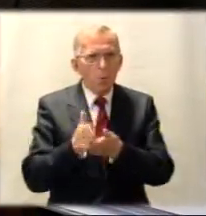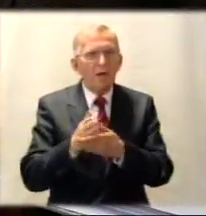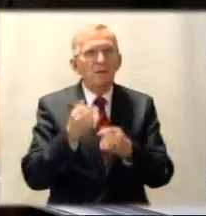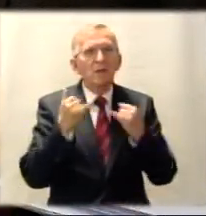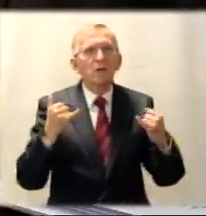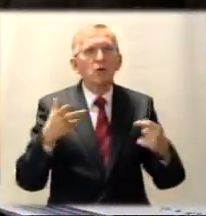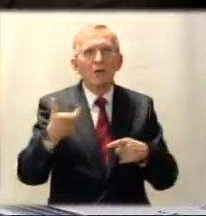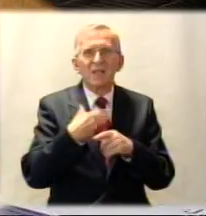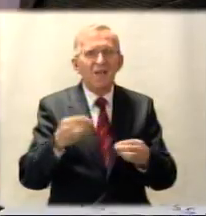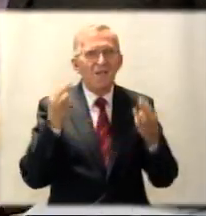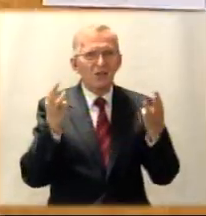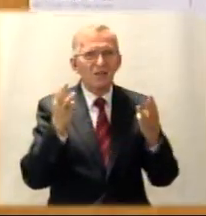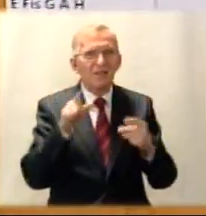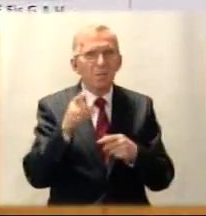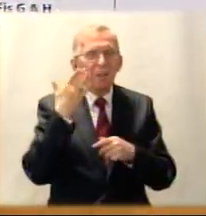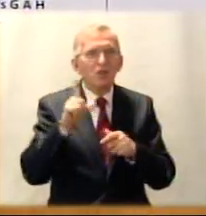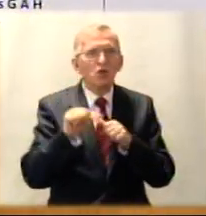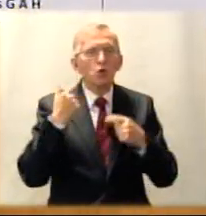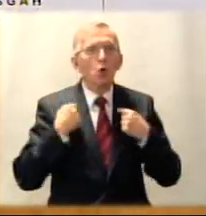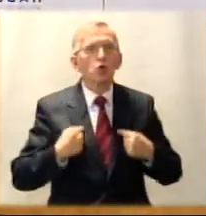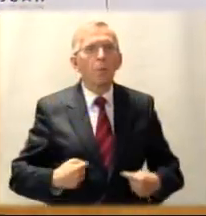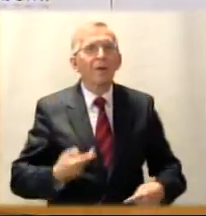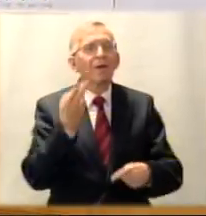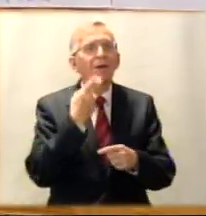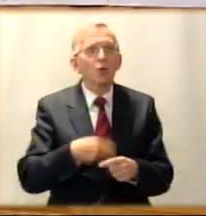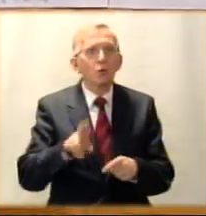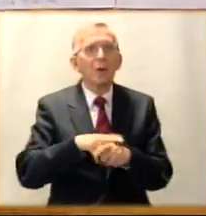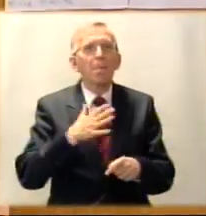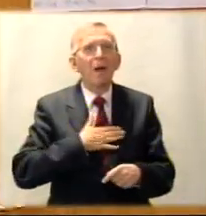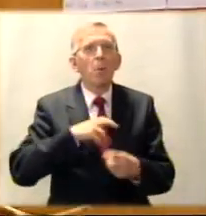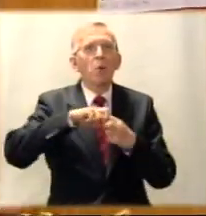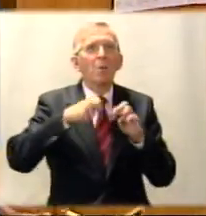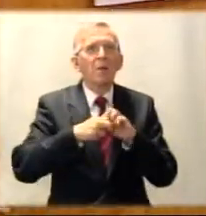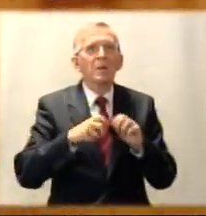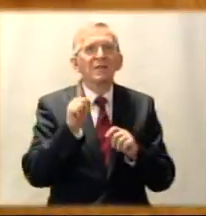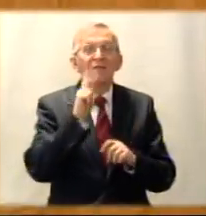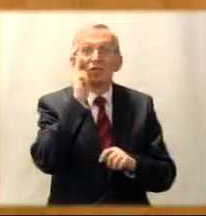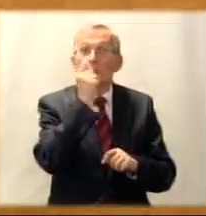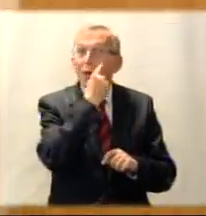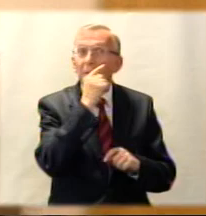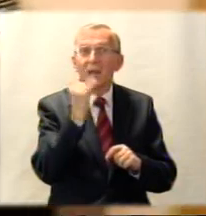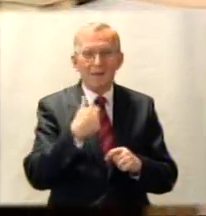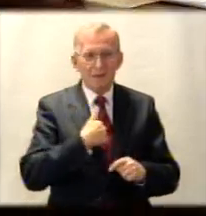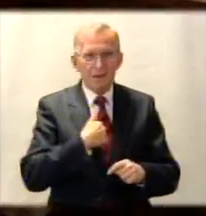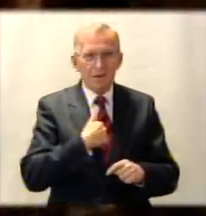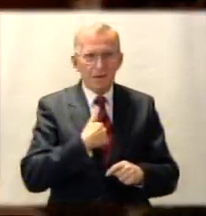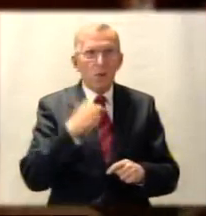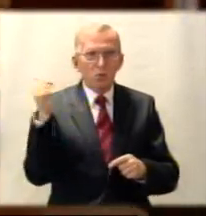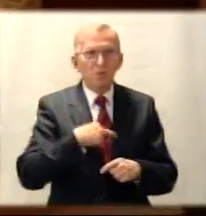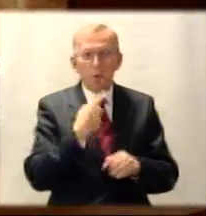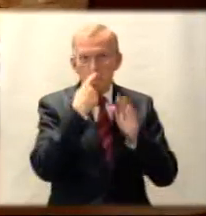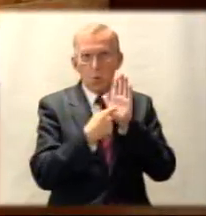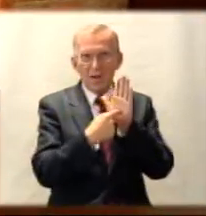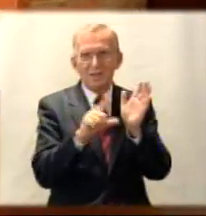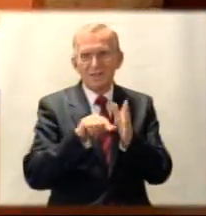dla mnie najważniejsze. Tak tym bardziej, że są to osoby, które mają problemy ze wzrokiem, jak i ja. My również musimy się pokazać